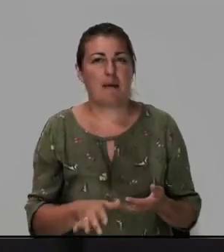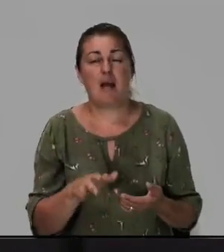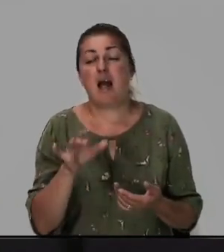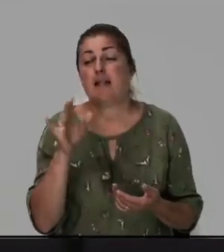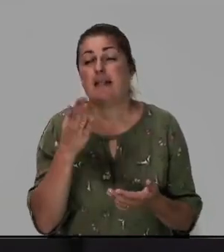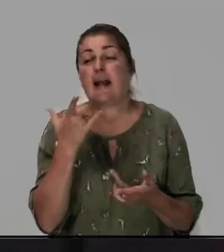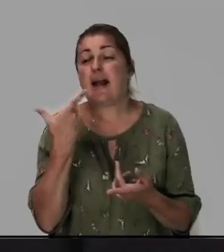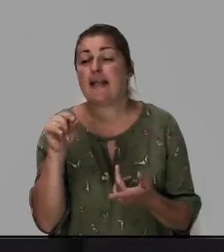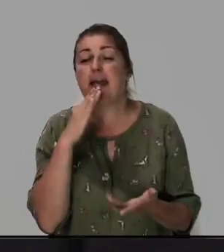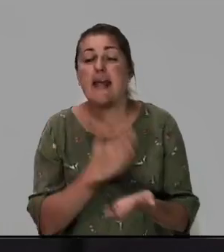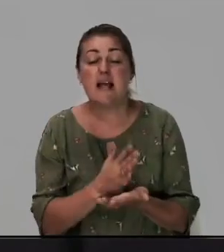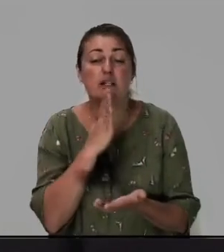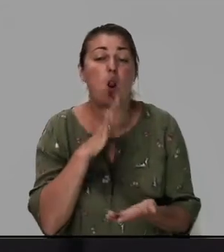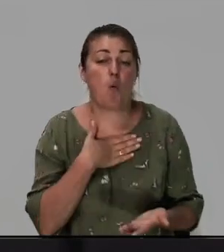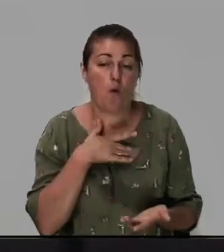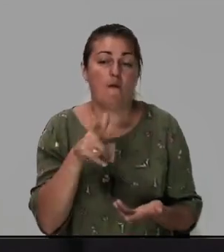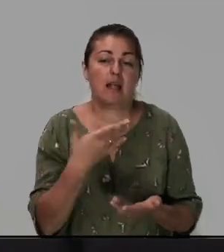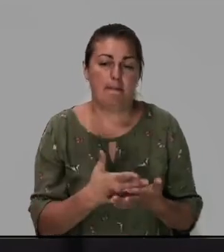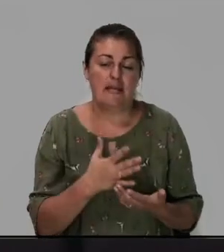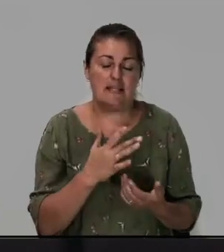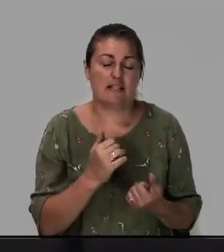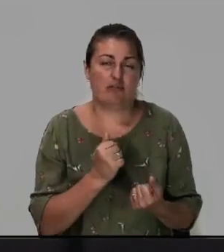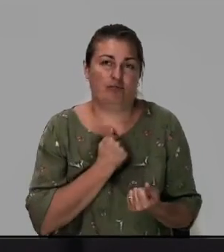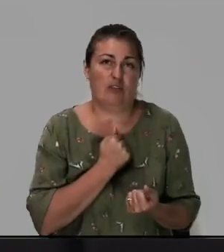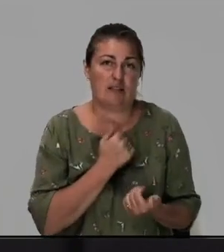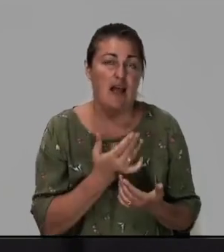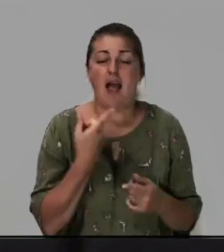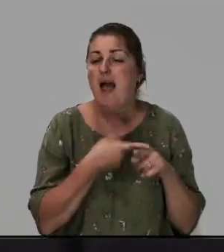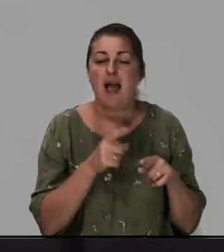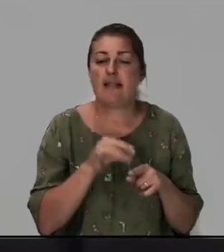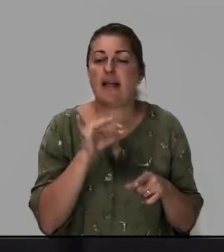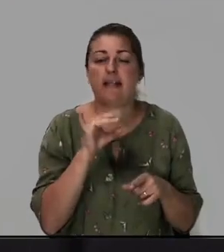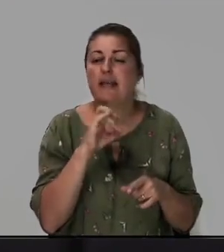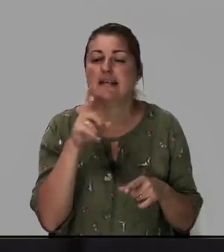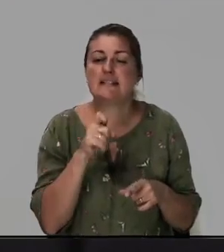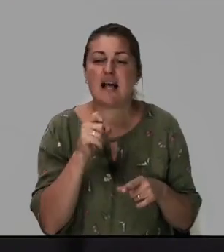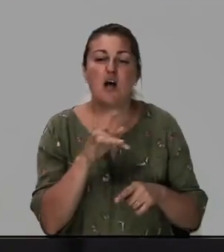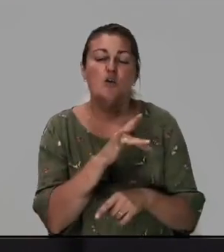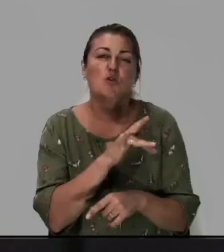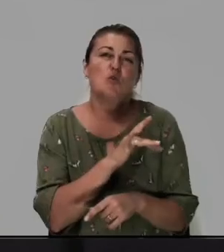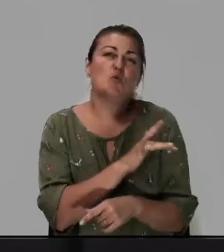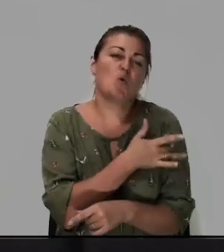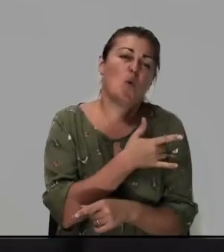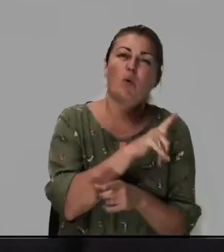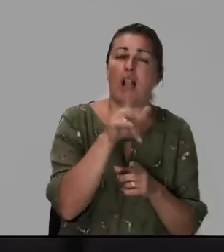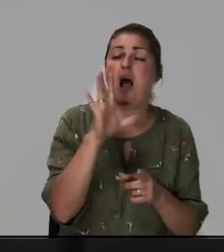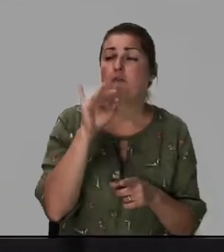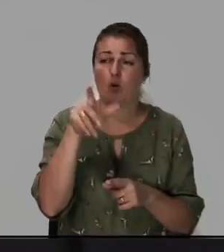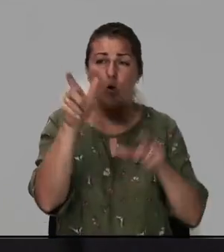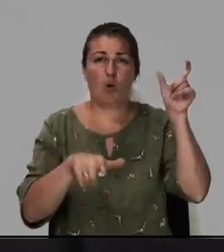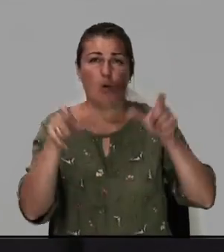там есть сострадание это не из-за дела не из-за слуги и вот люди